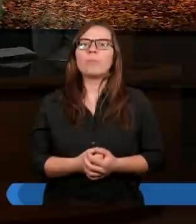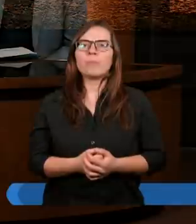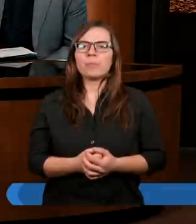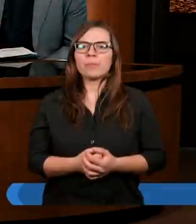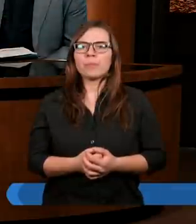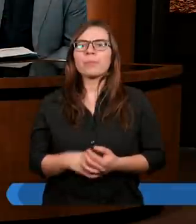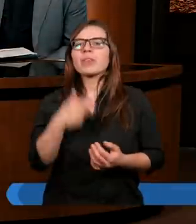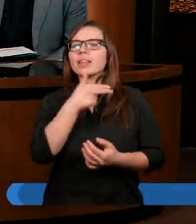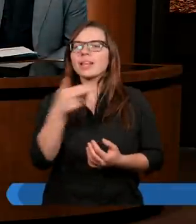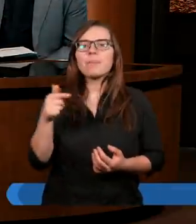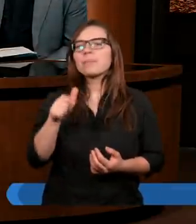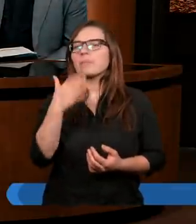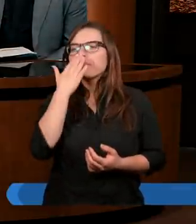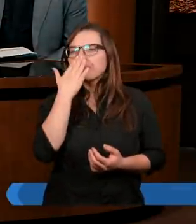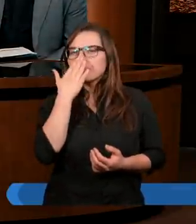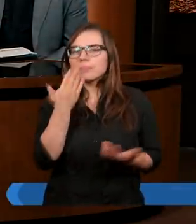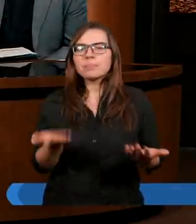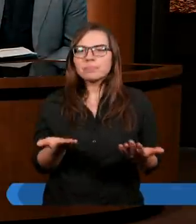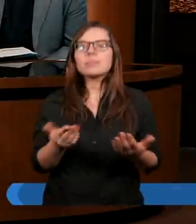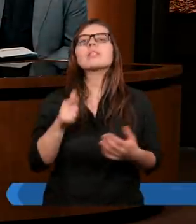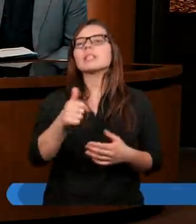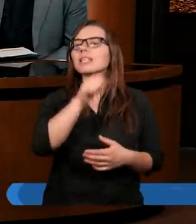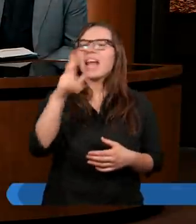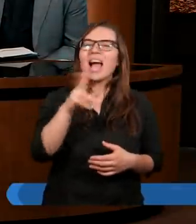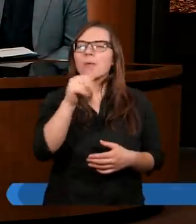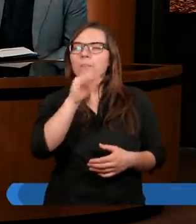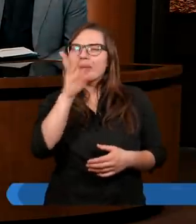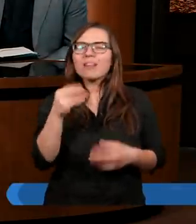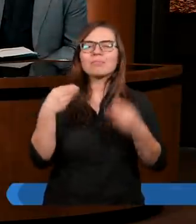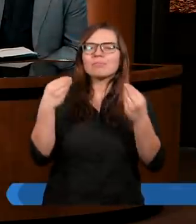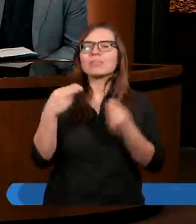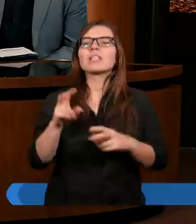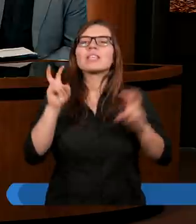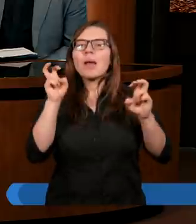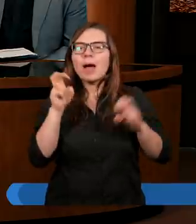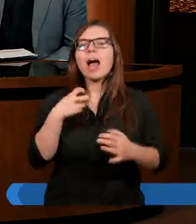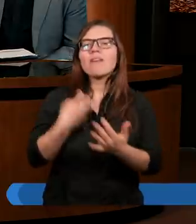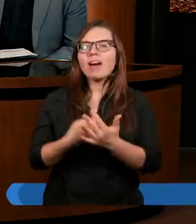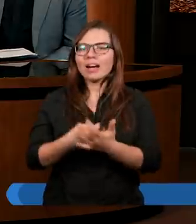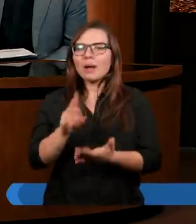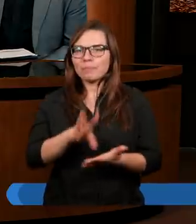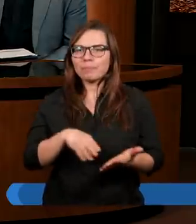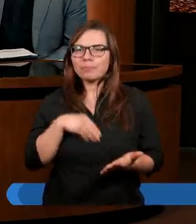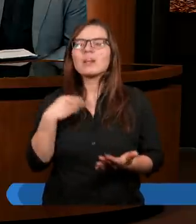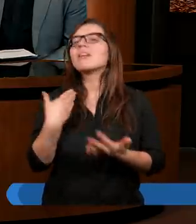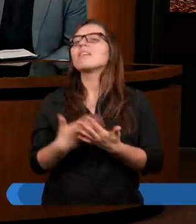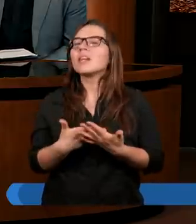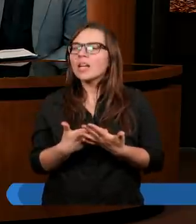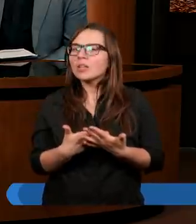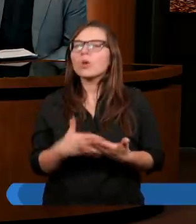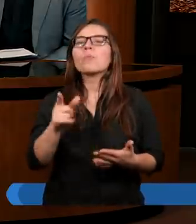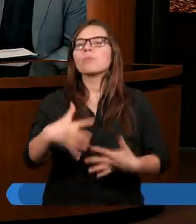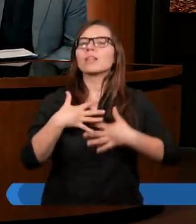Temat ten jest jednym z najpiękniejszych tematów Ewangelii, dlatego że